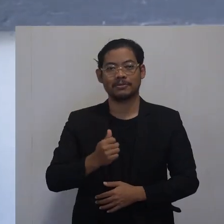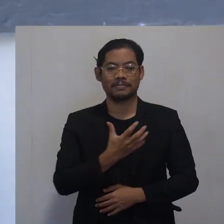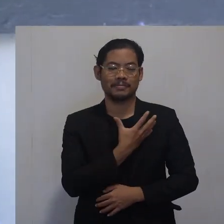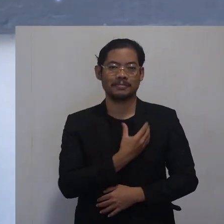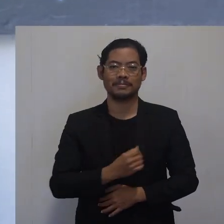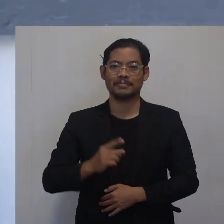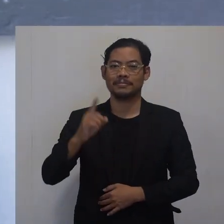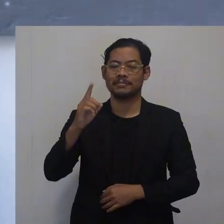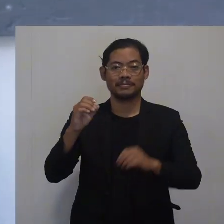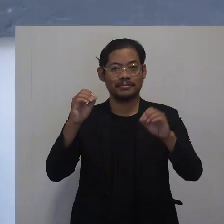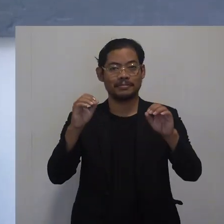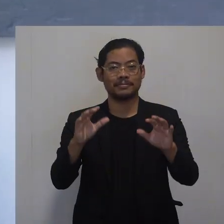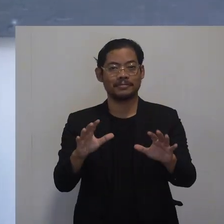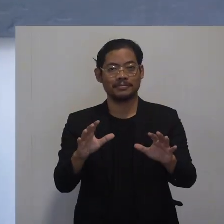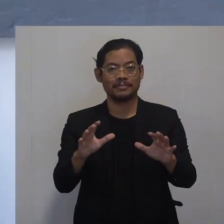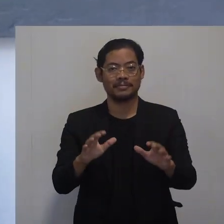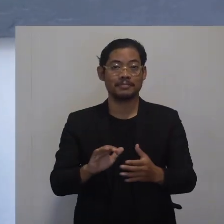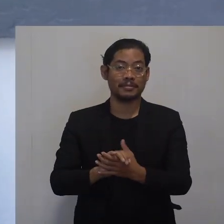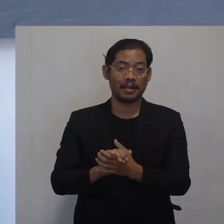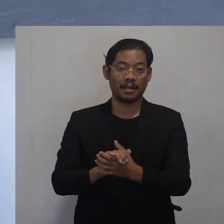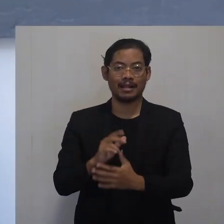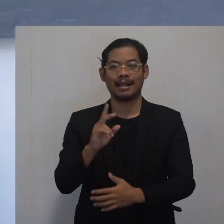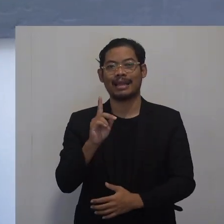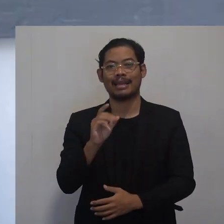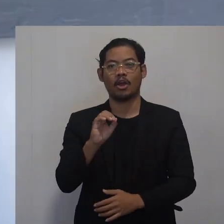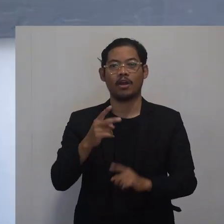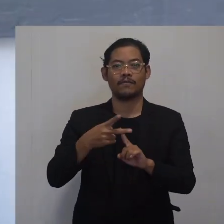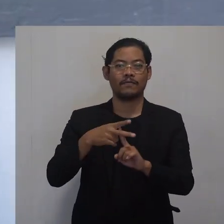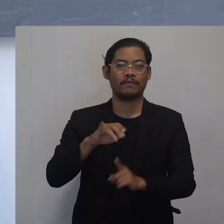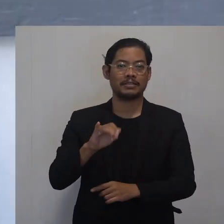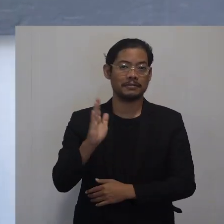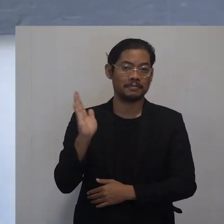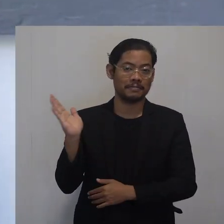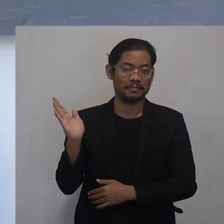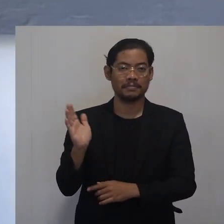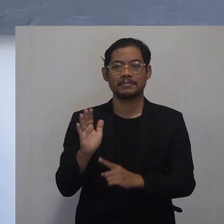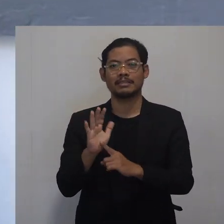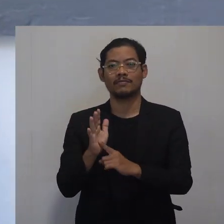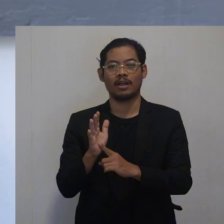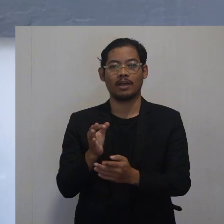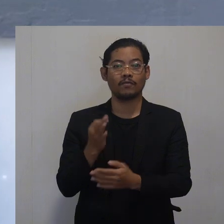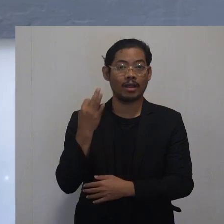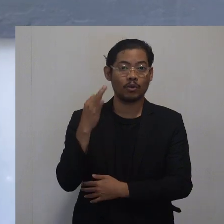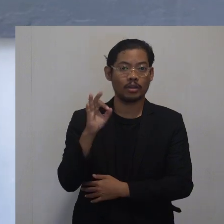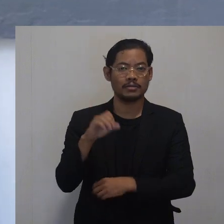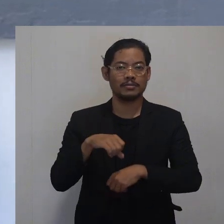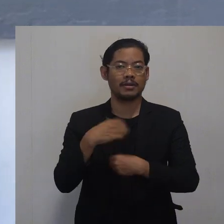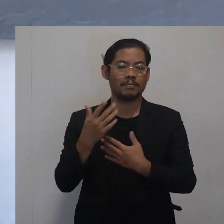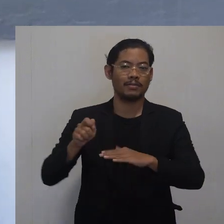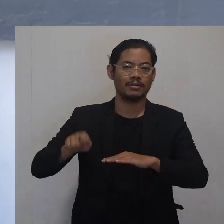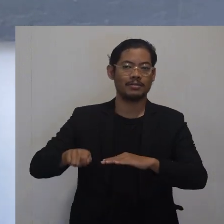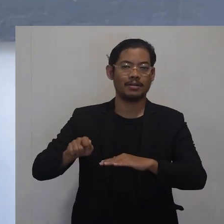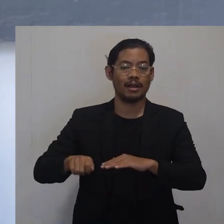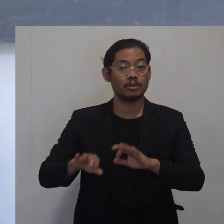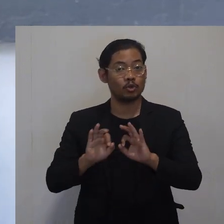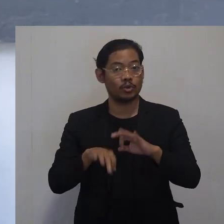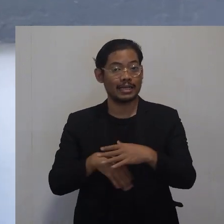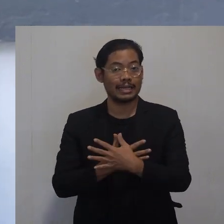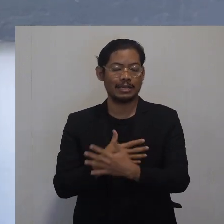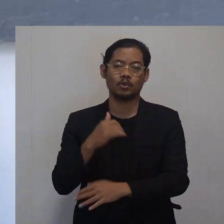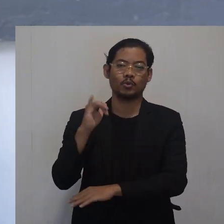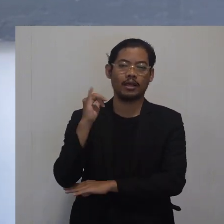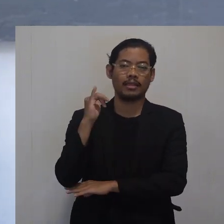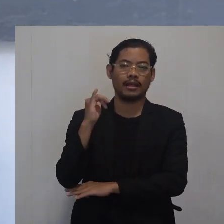Assalamualaikum warahmatullahi wabarakatuh, perkenalkan saya Rofi Atul Umah, mahasiswi Fakultas Syariah dan Wukum, Muin Sunan